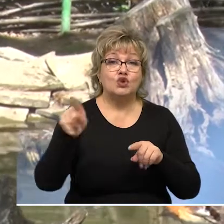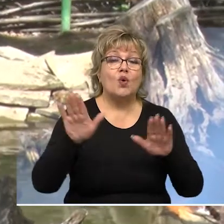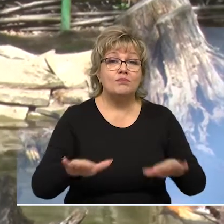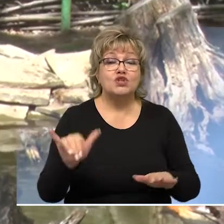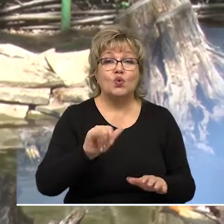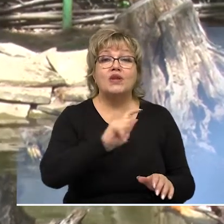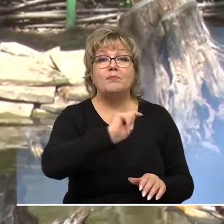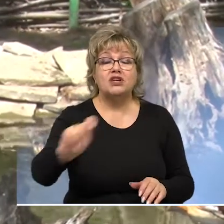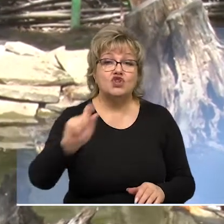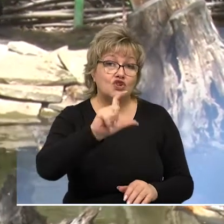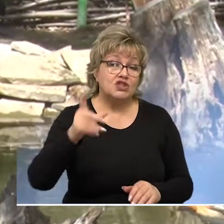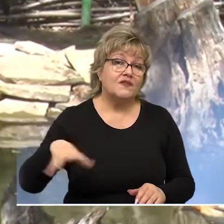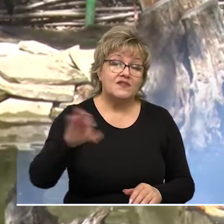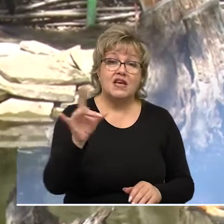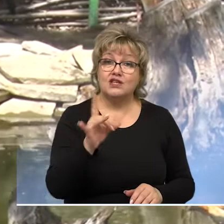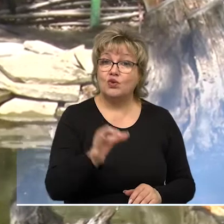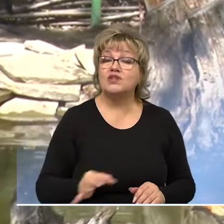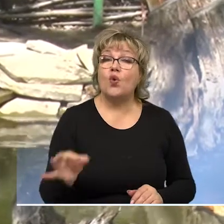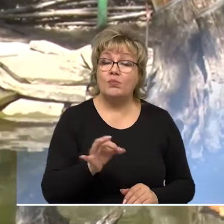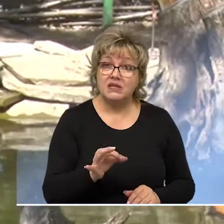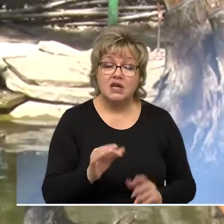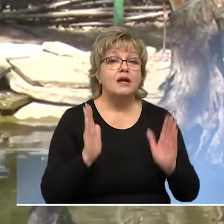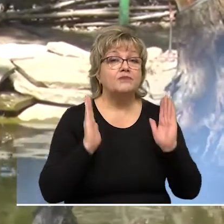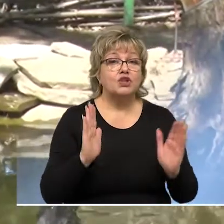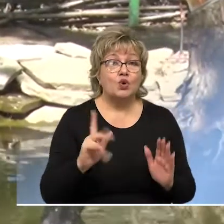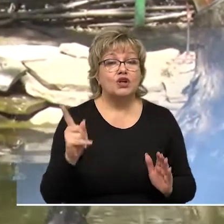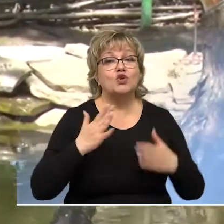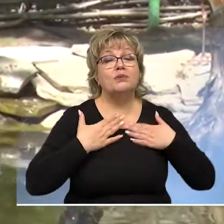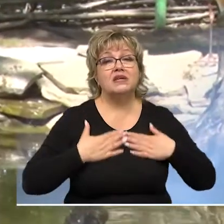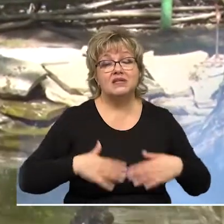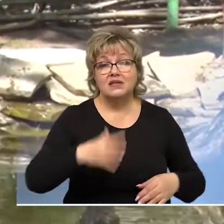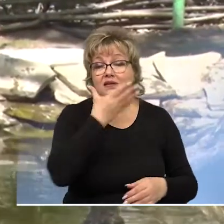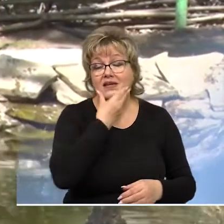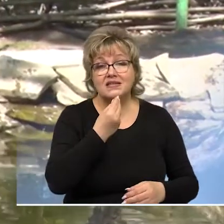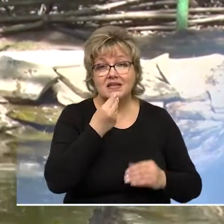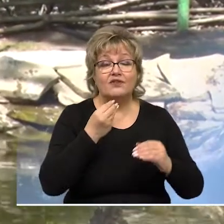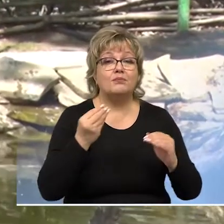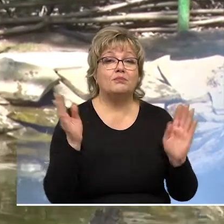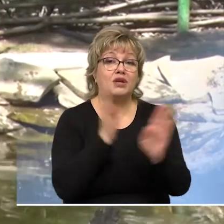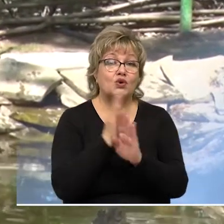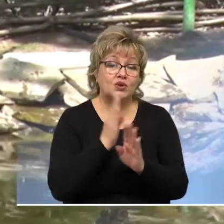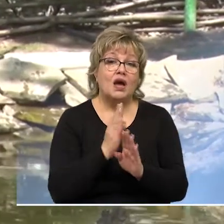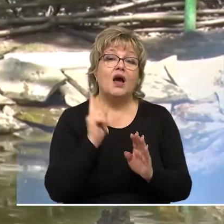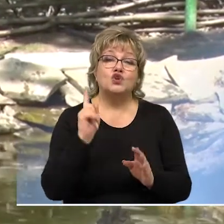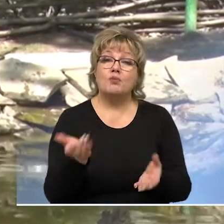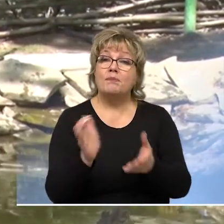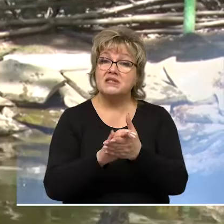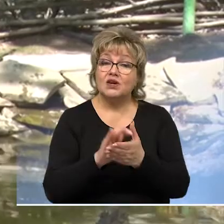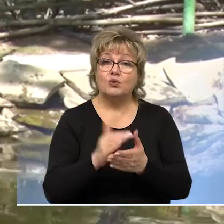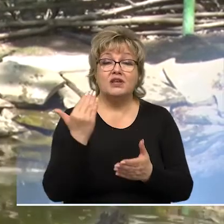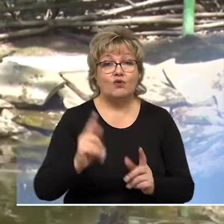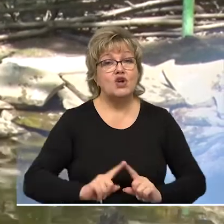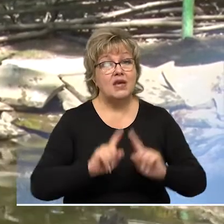это то самое место, куда приезжают жители всей Ростовской области. И не только, чтобы насладиться потрясающими пейзажами, а чтобы